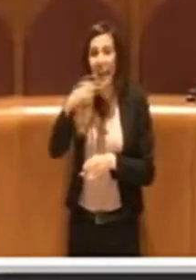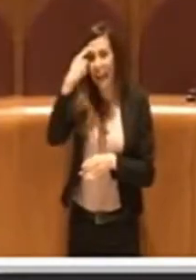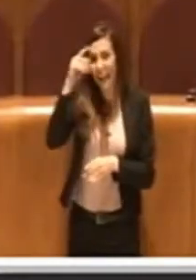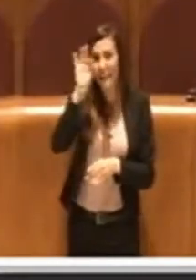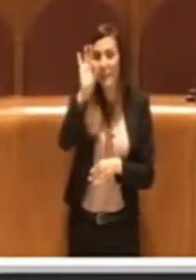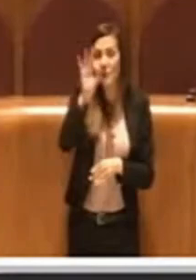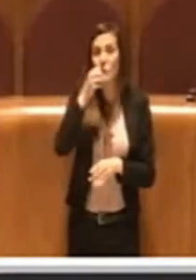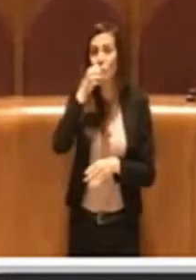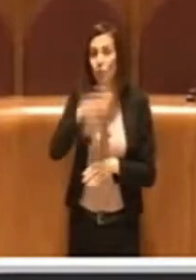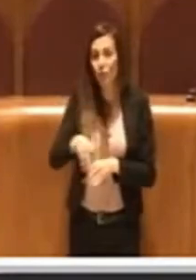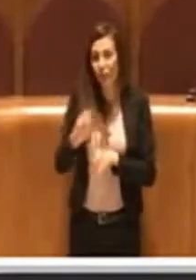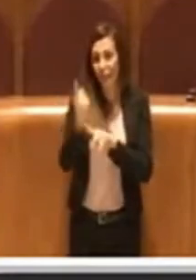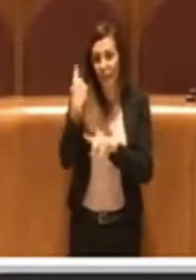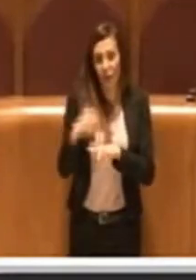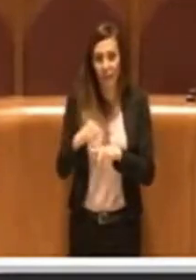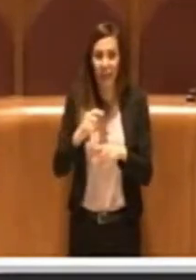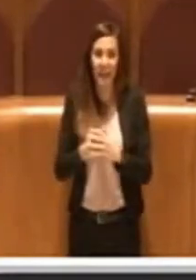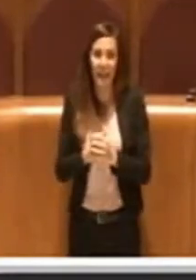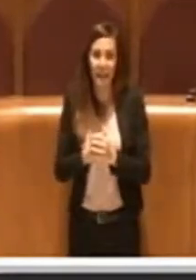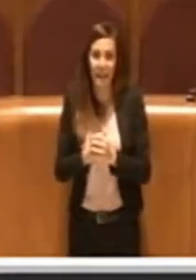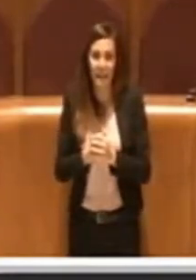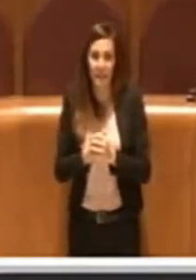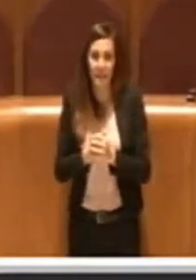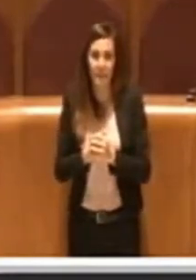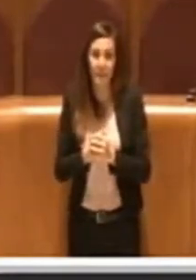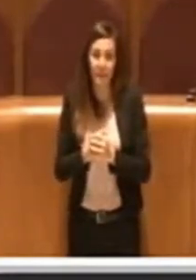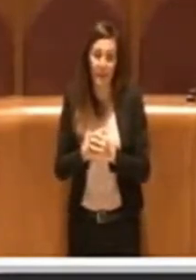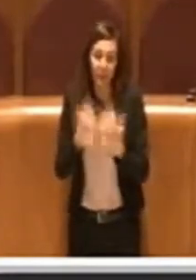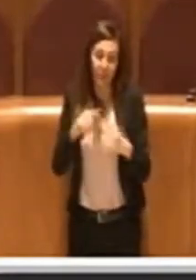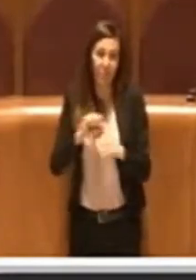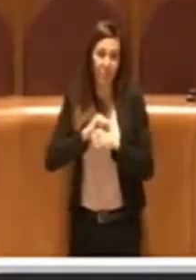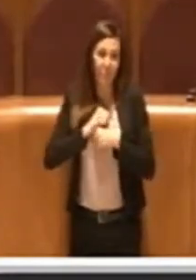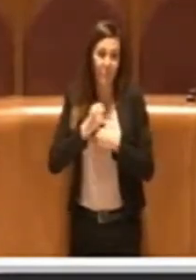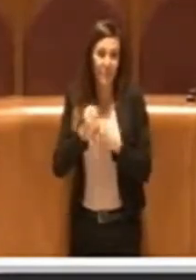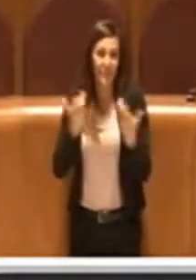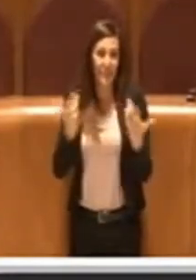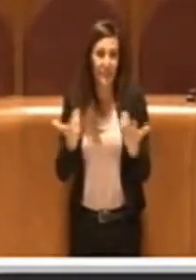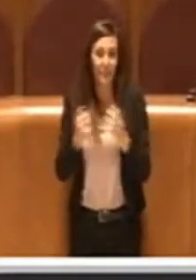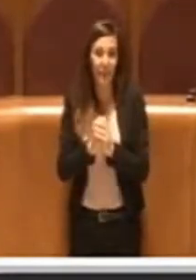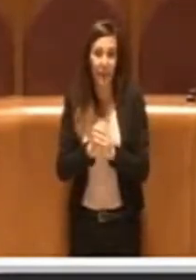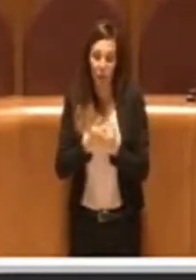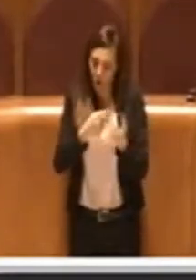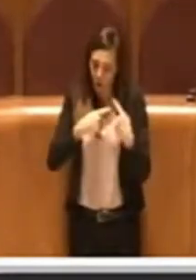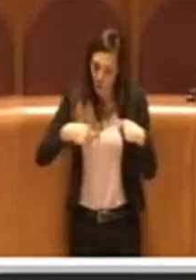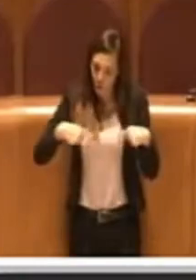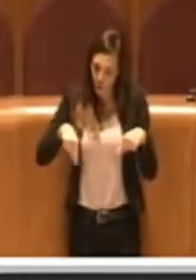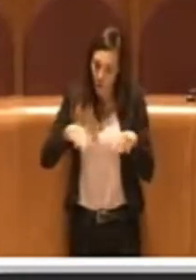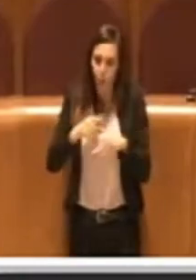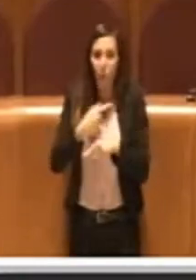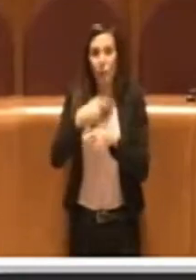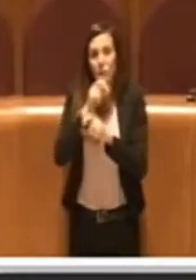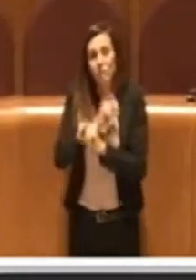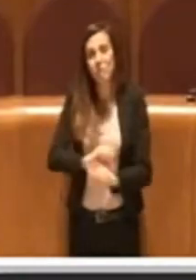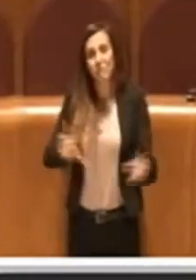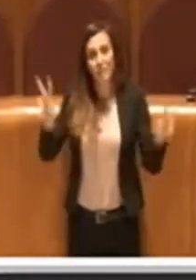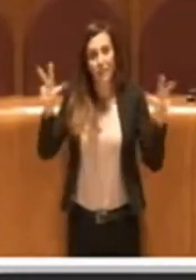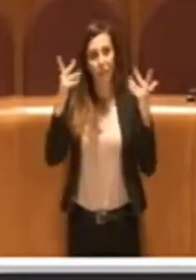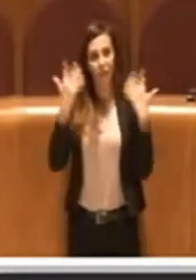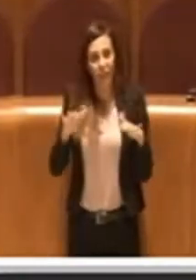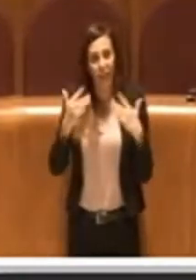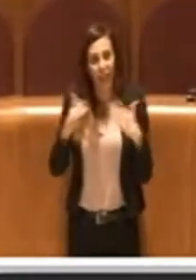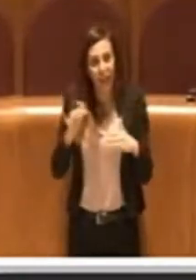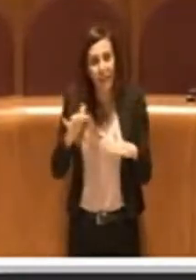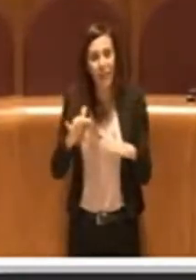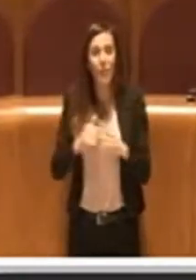'accaduto di ieri e questo ovviamente fa molto dispiacere. Noi abbiamo dato un segnale perciò un